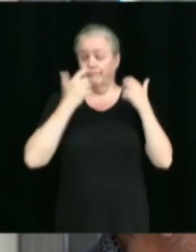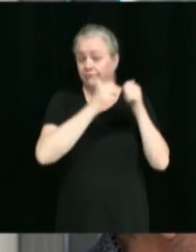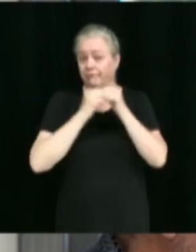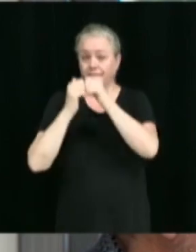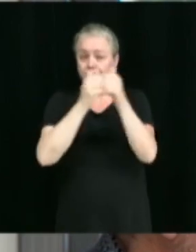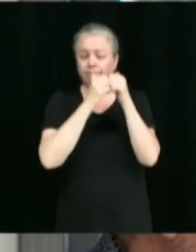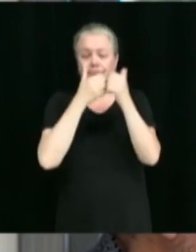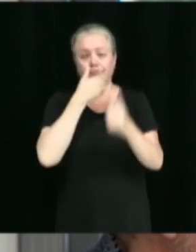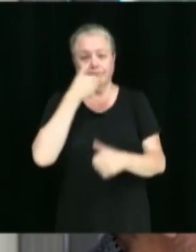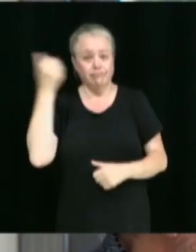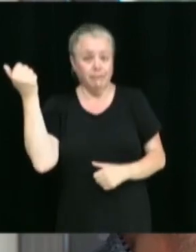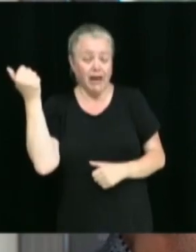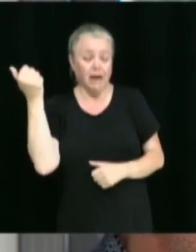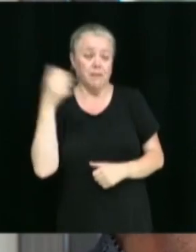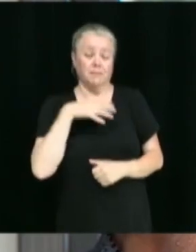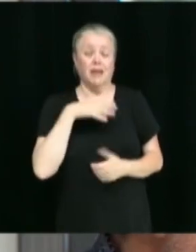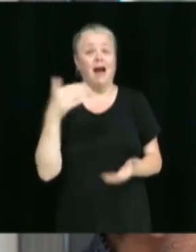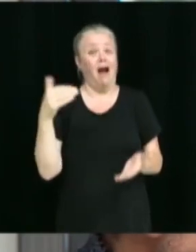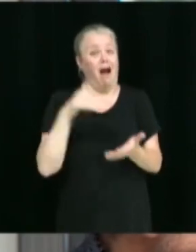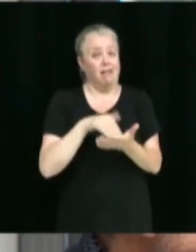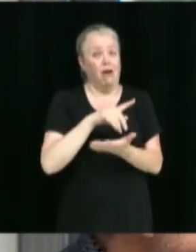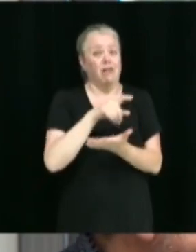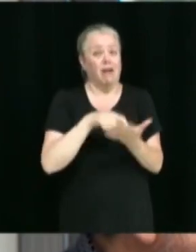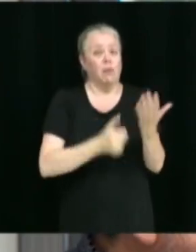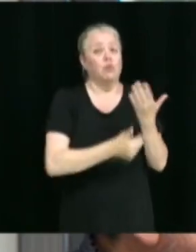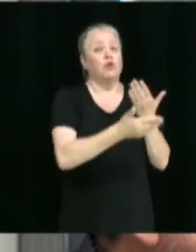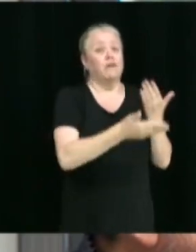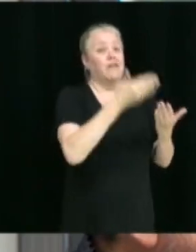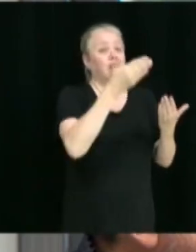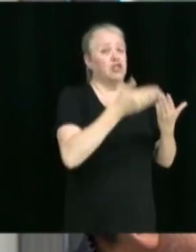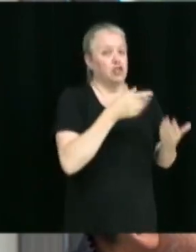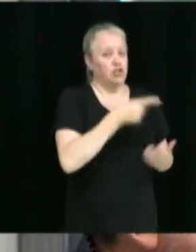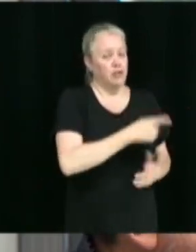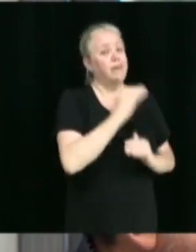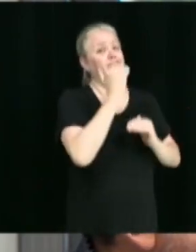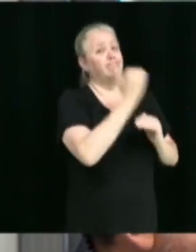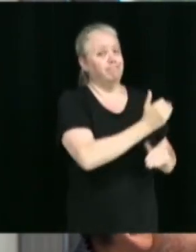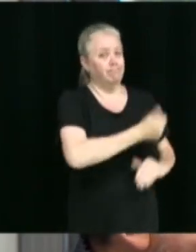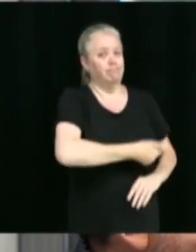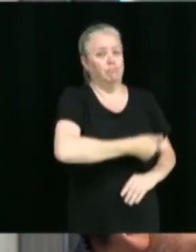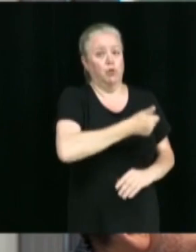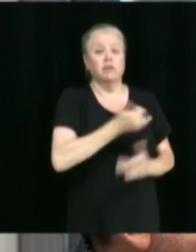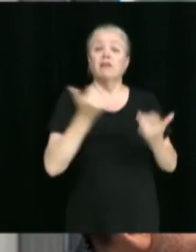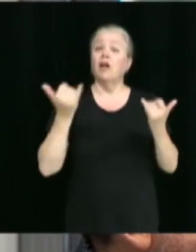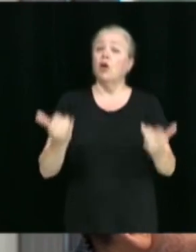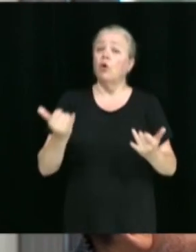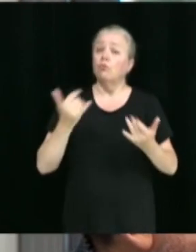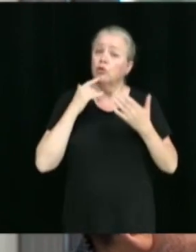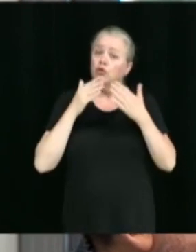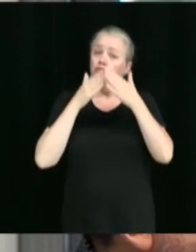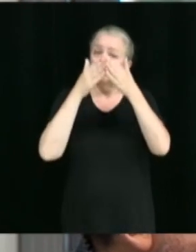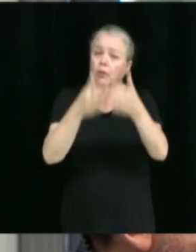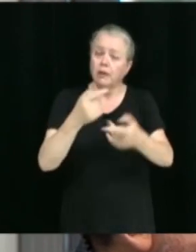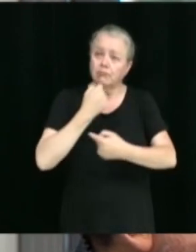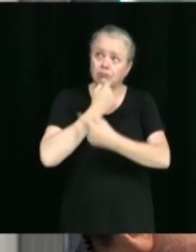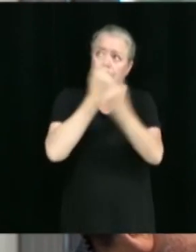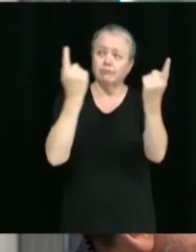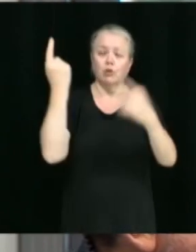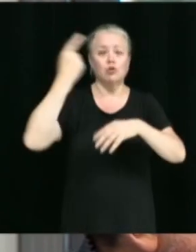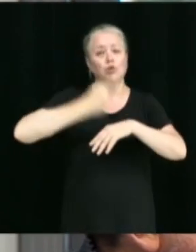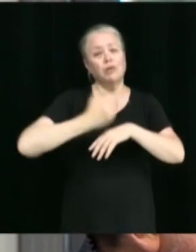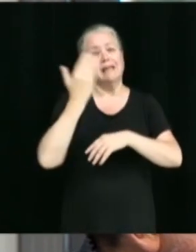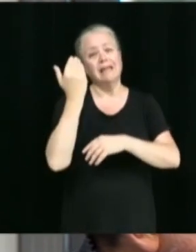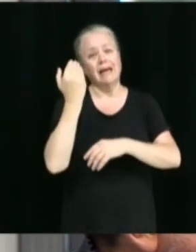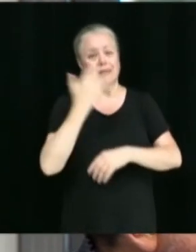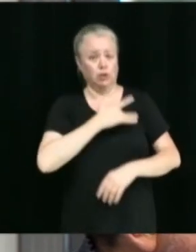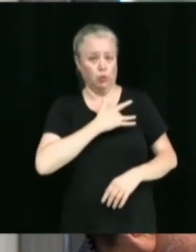les plus vulnérables. En conséquence, on demande la proclamation de la journée du 15 juin comme étant la